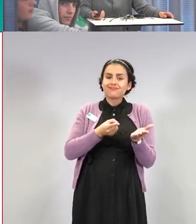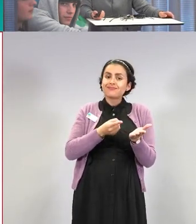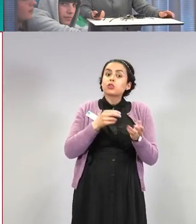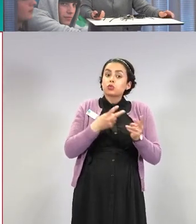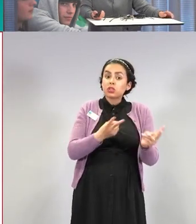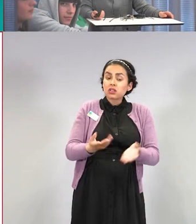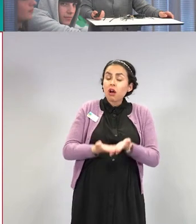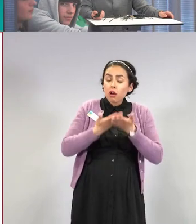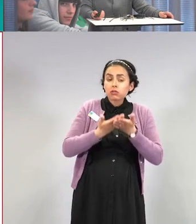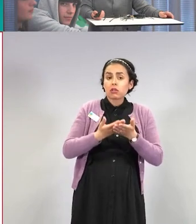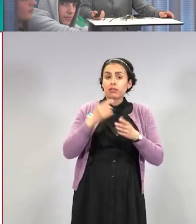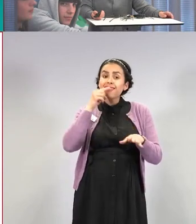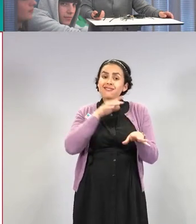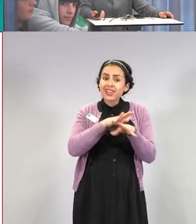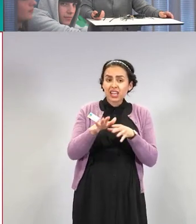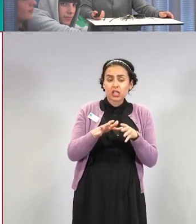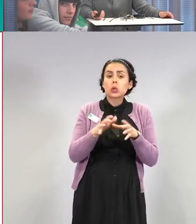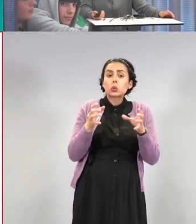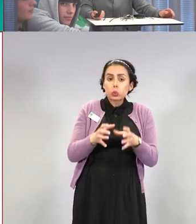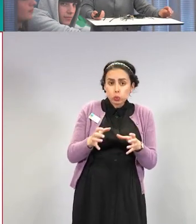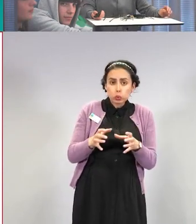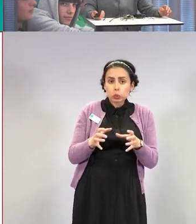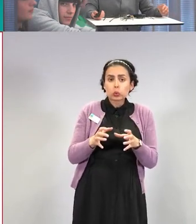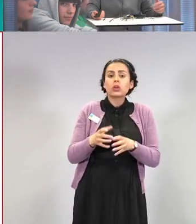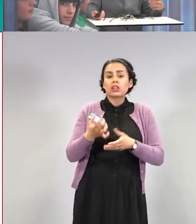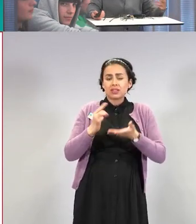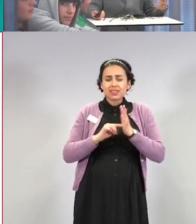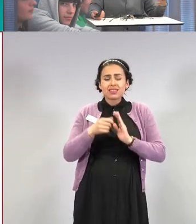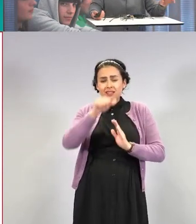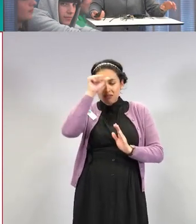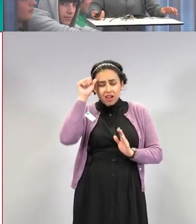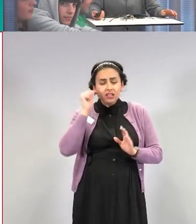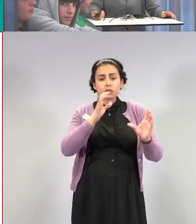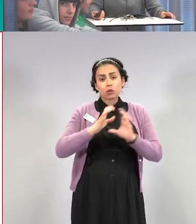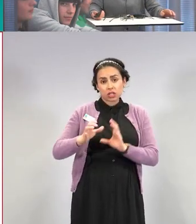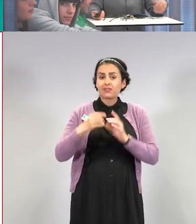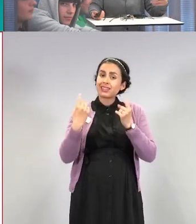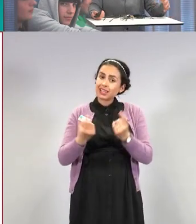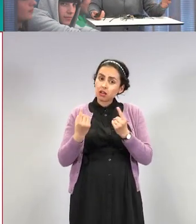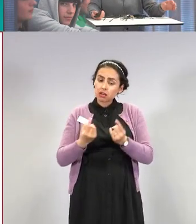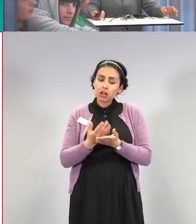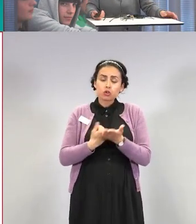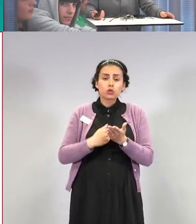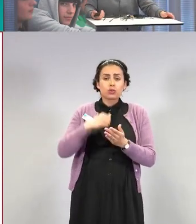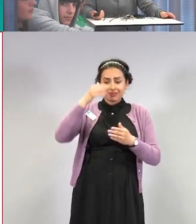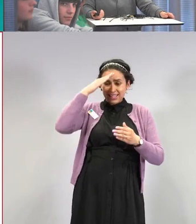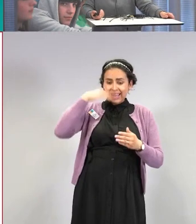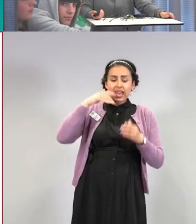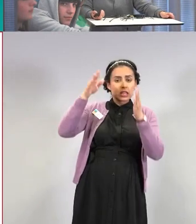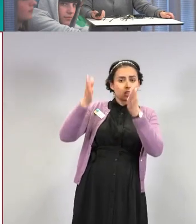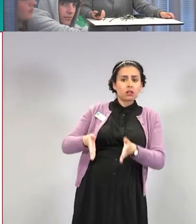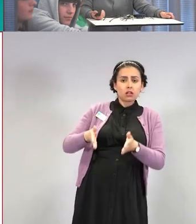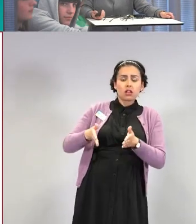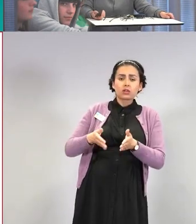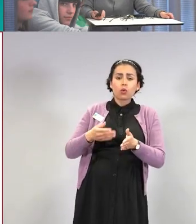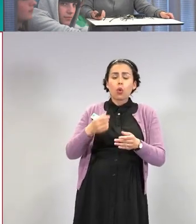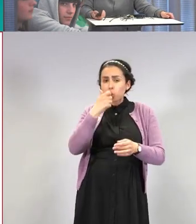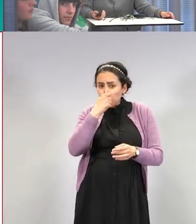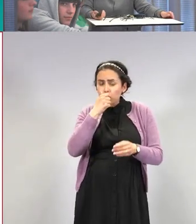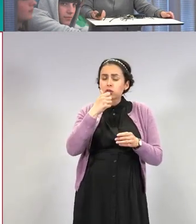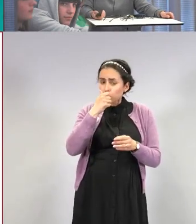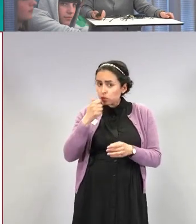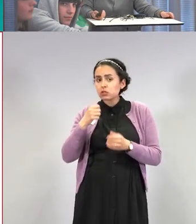Eli se on hyvin vaikeahoitoinen tila. Henkilö tavallaan samalla on tukoksia ja samalla myös vuotaa, että se